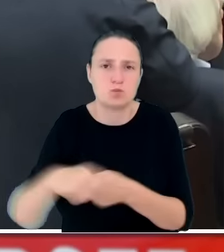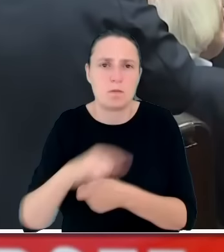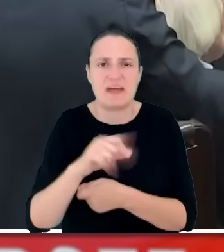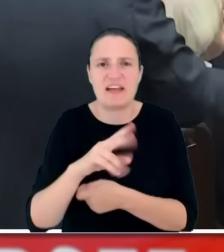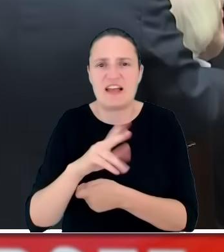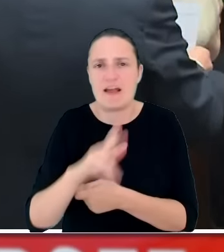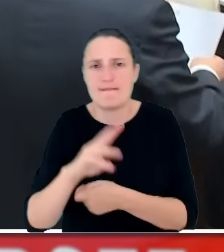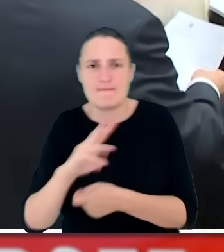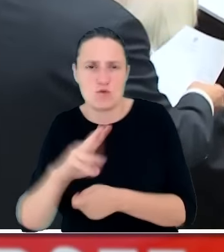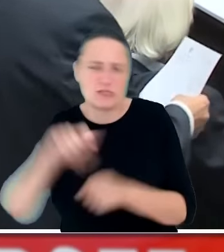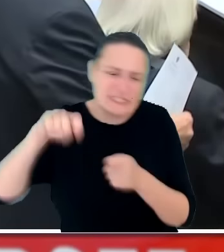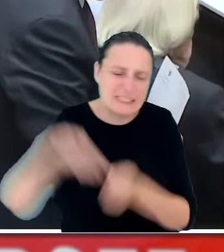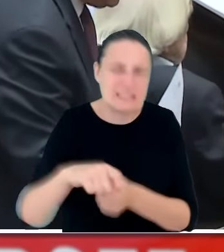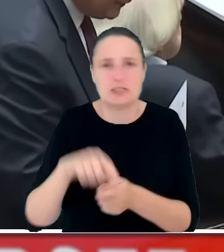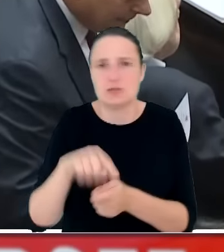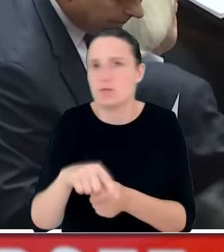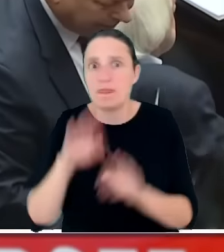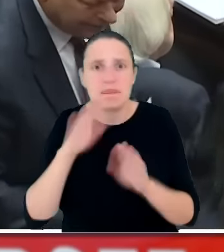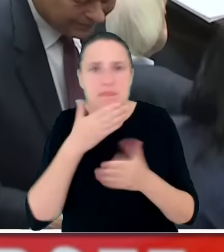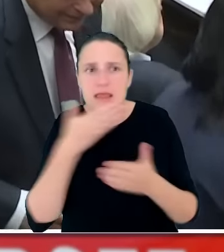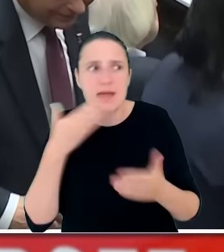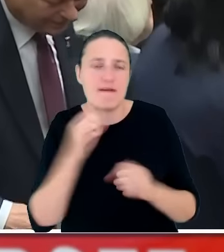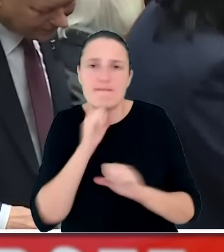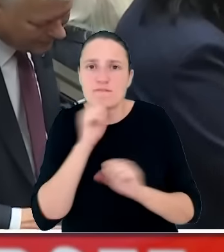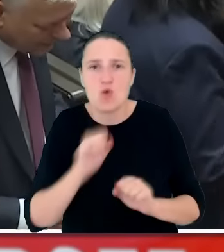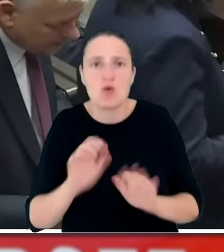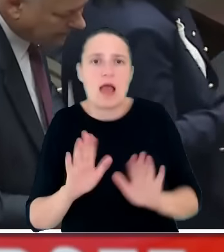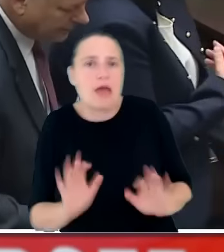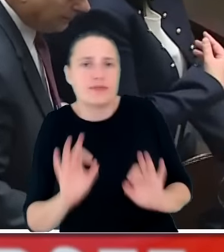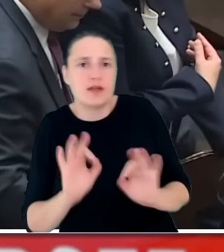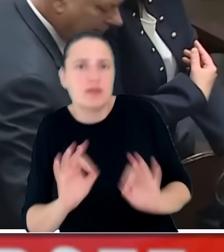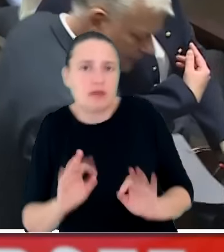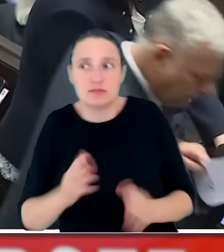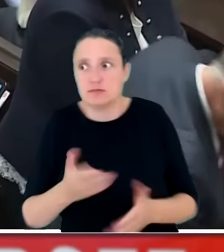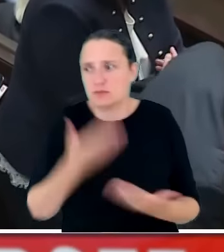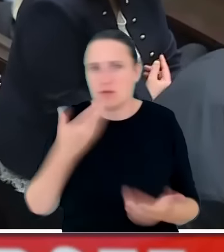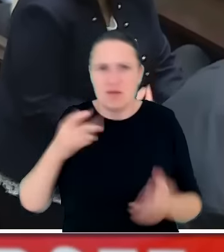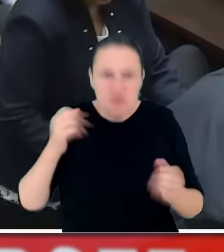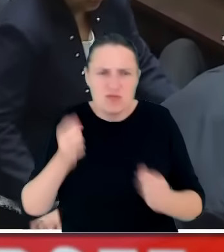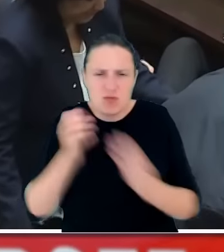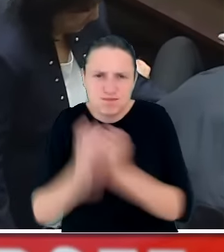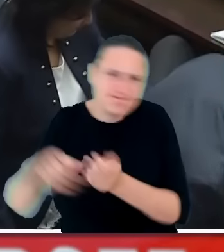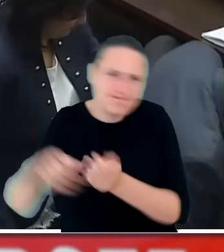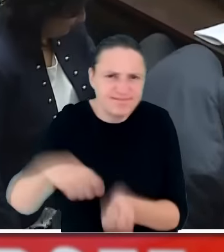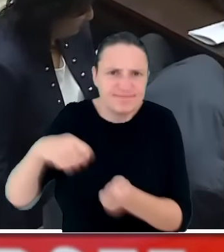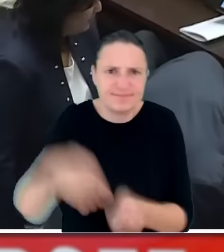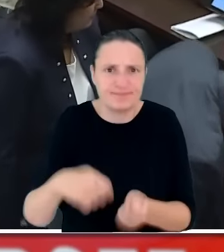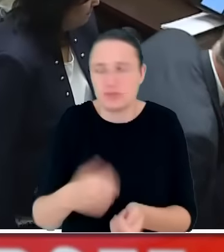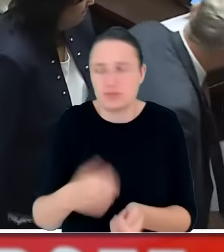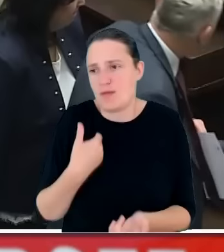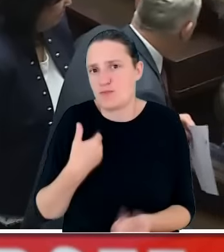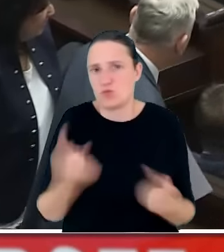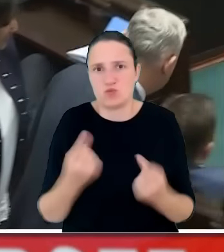Wyborczą. Nie hamują się w żadnym stopniu. Czegoś takiego nie widzieliśmy też w historii naszego parlamentaryzmu po 90 roku, żeby